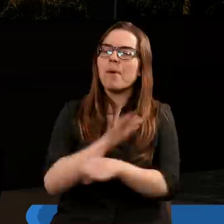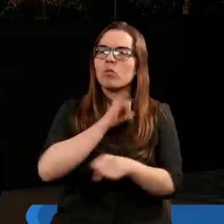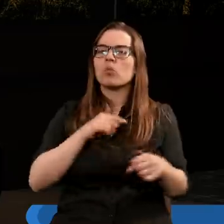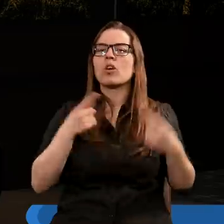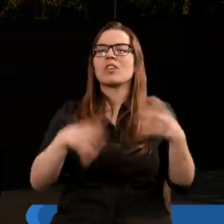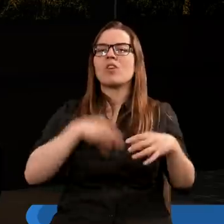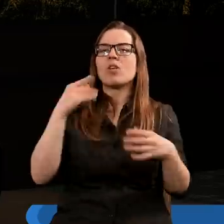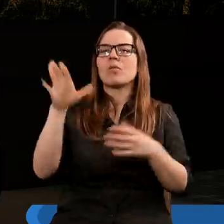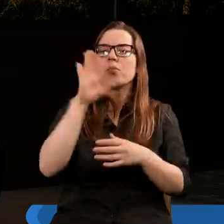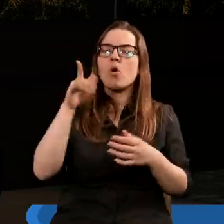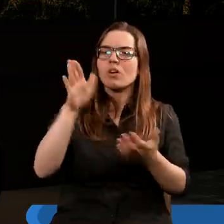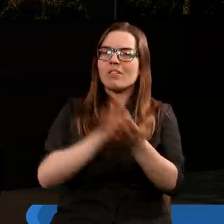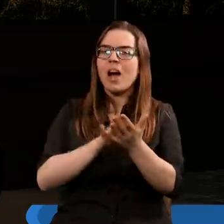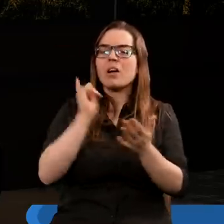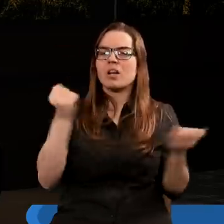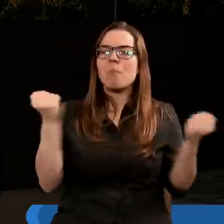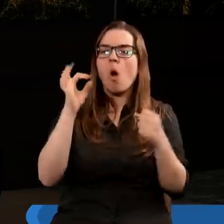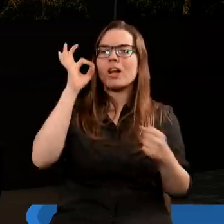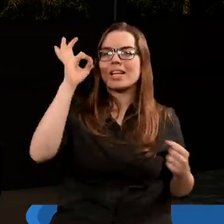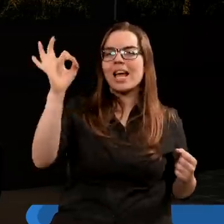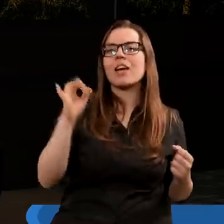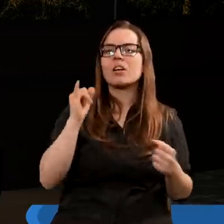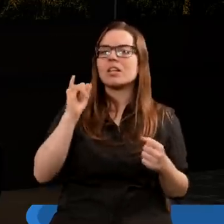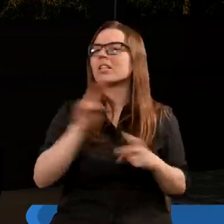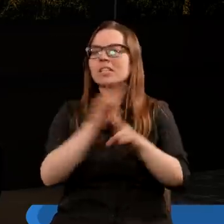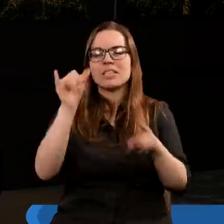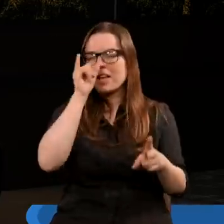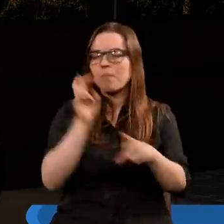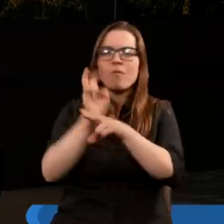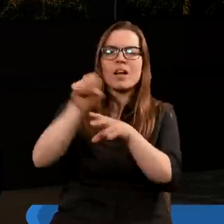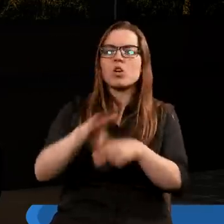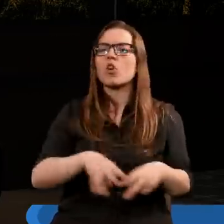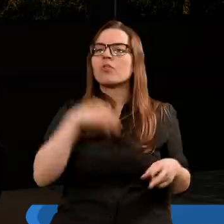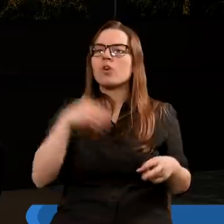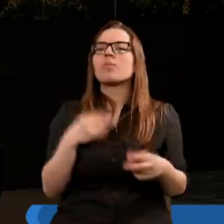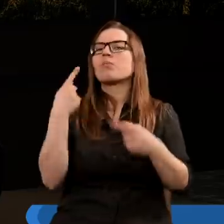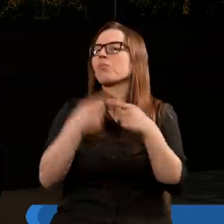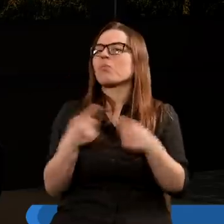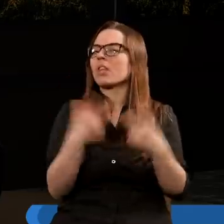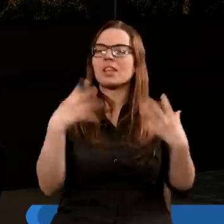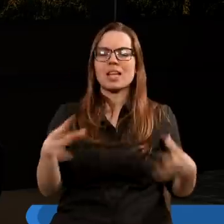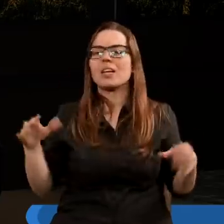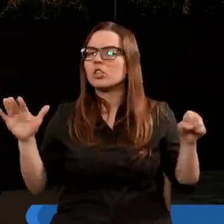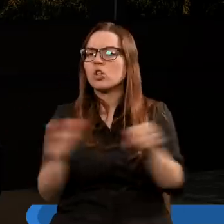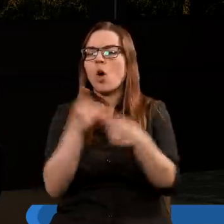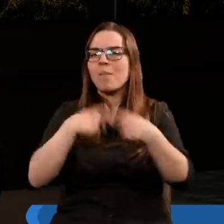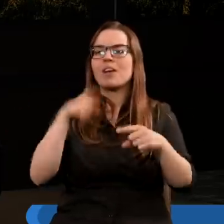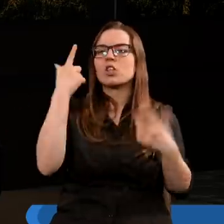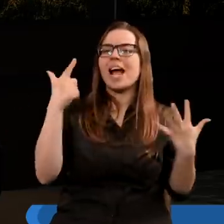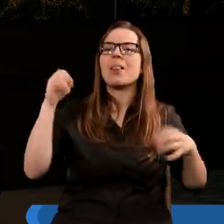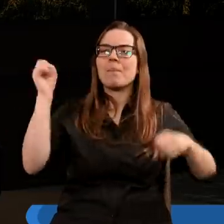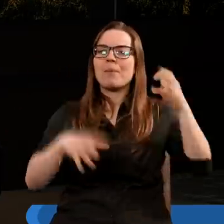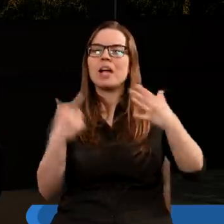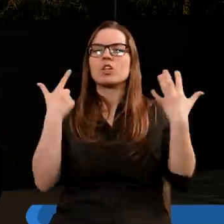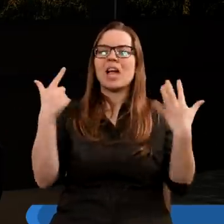świątynia dymem od chwały Bożej i mocy Jego i nikt nie mógł wejść do świątyni, dopóki nie dopełni się siedem plag